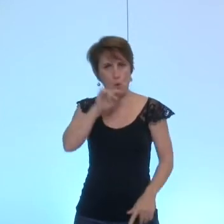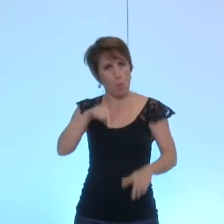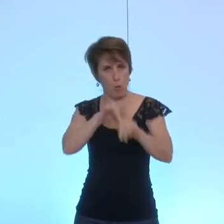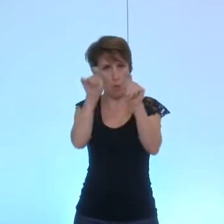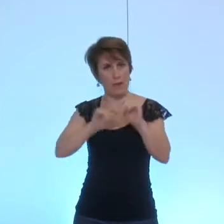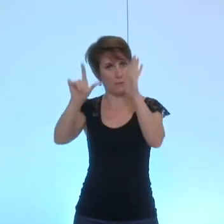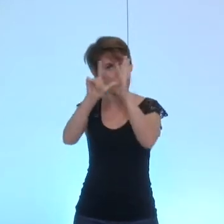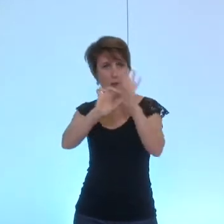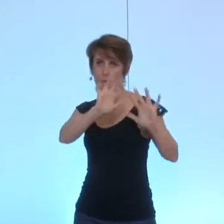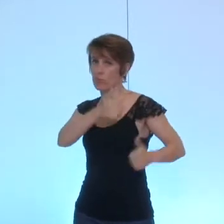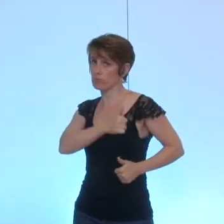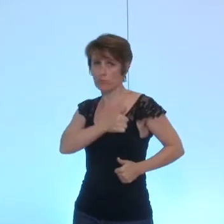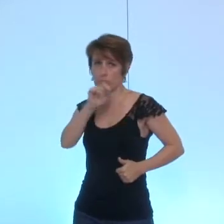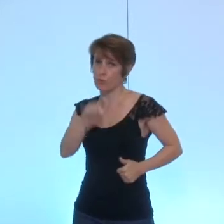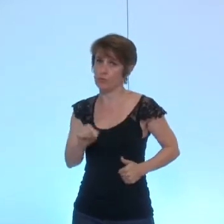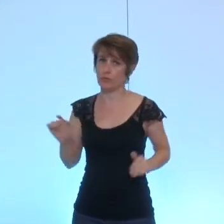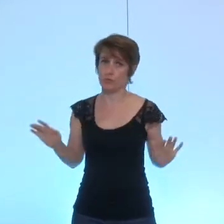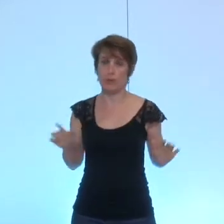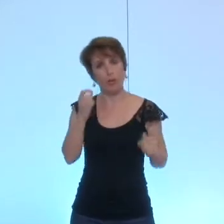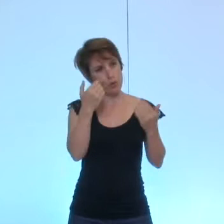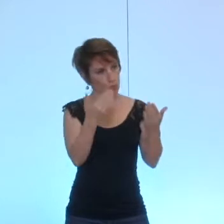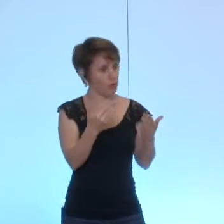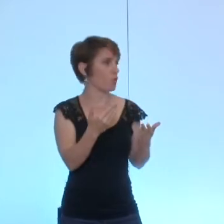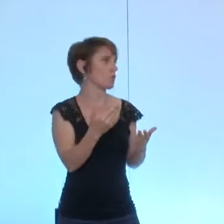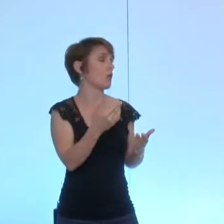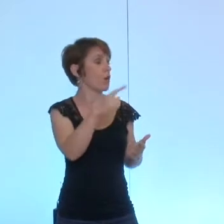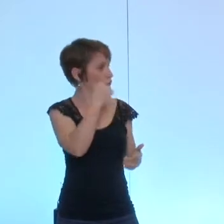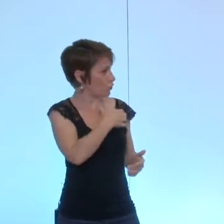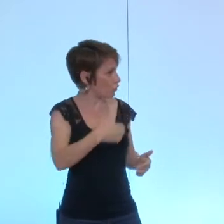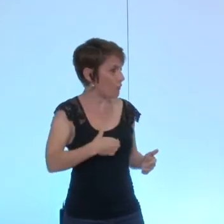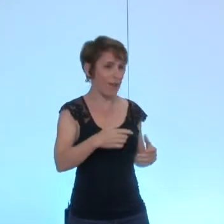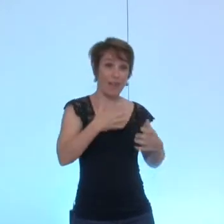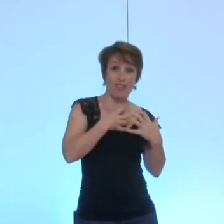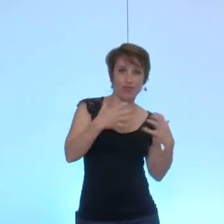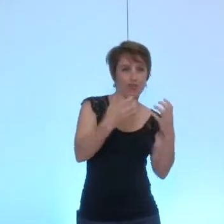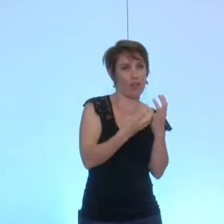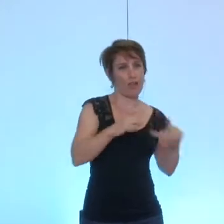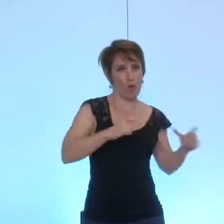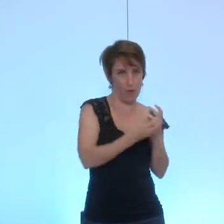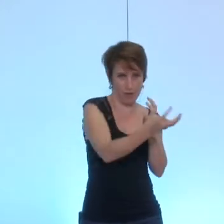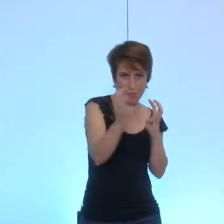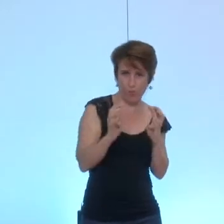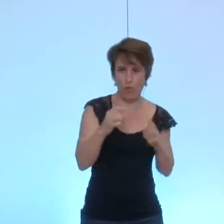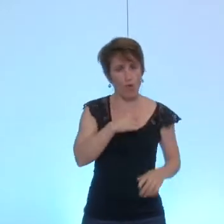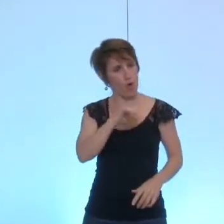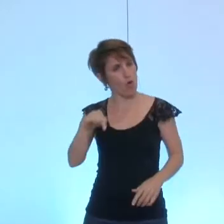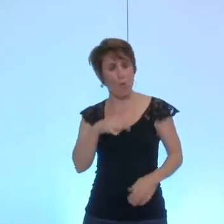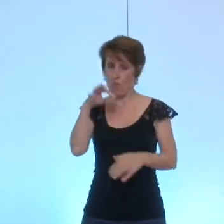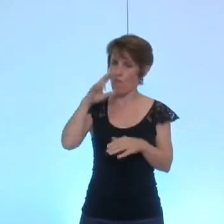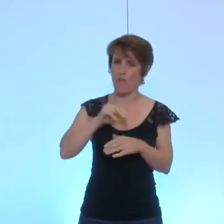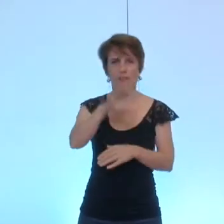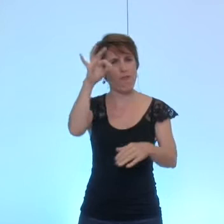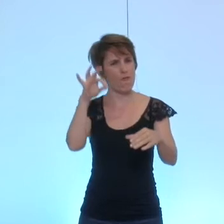législation. C'est pourquoi, monsieur le maire, mes chers collègues, nous voterons sans hésiter et avec fierté